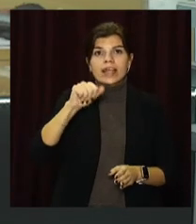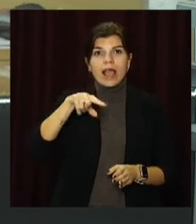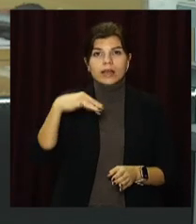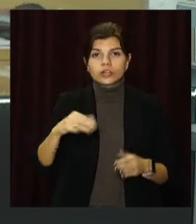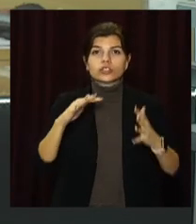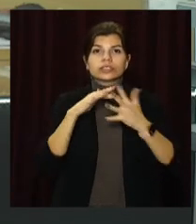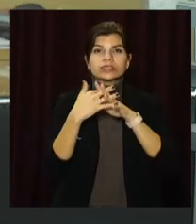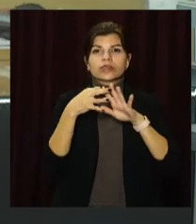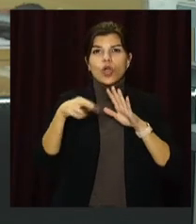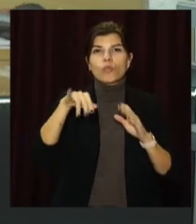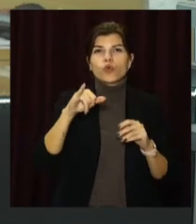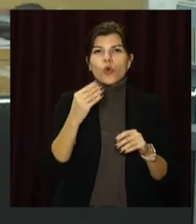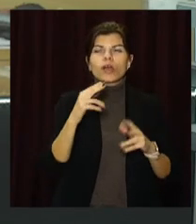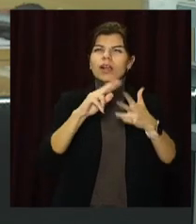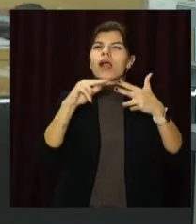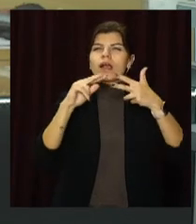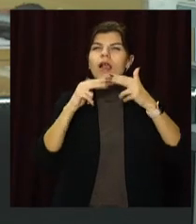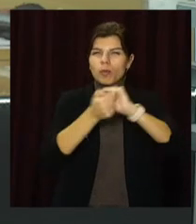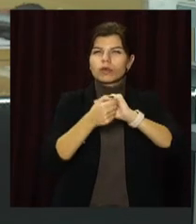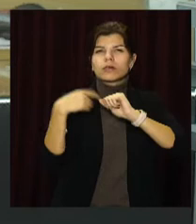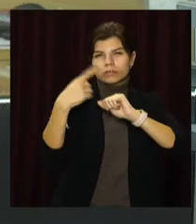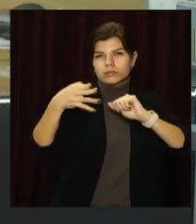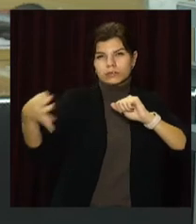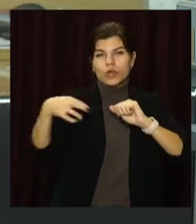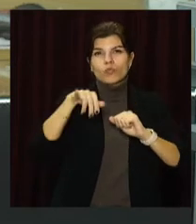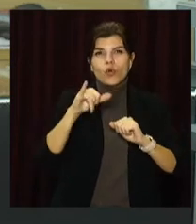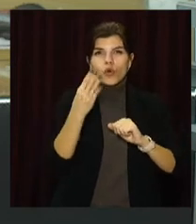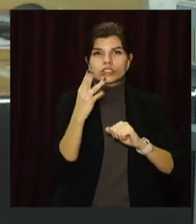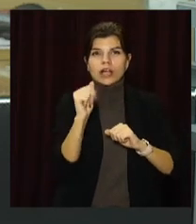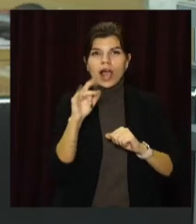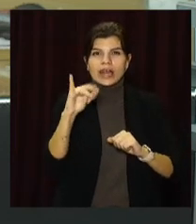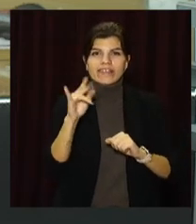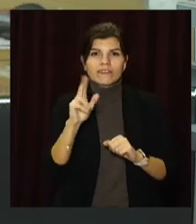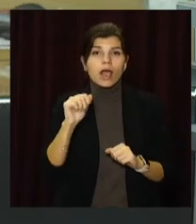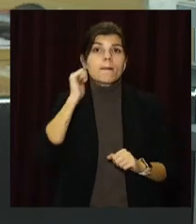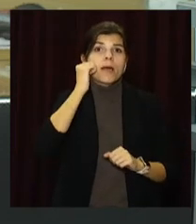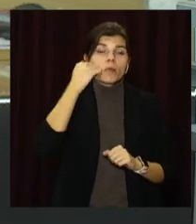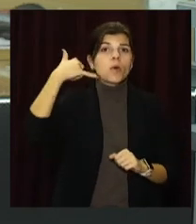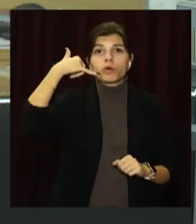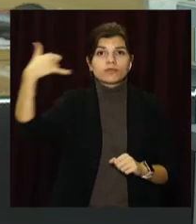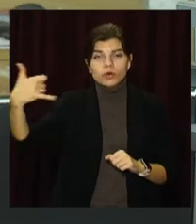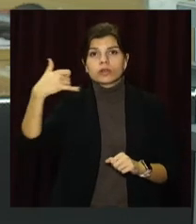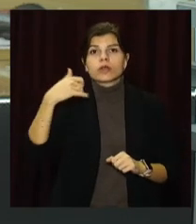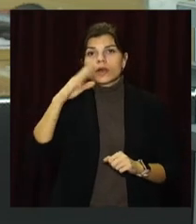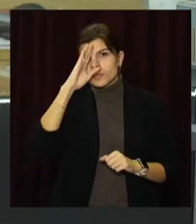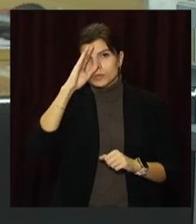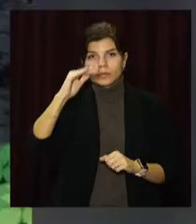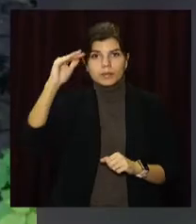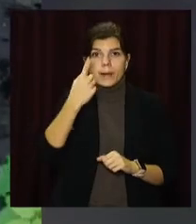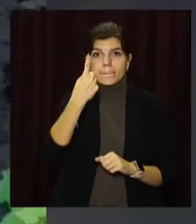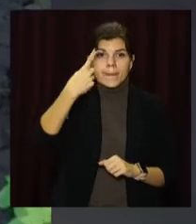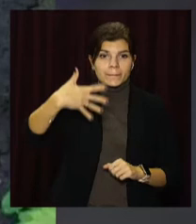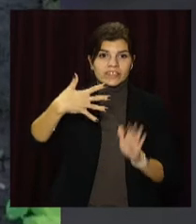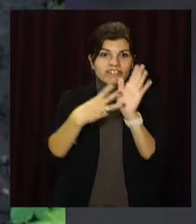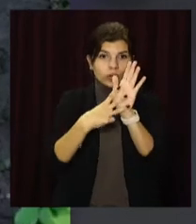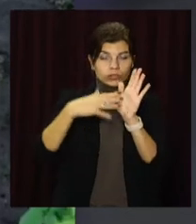Мешкає у селищі Пушкарівка Кам'янського району. Про це правоохоронцям повідомила бабуся. Прикмета хлопчика. Зріст – метр п